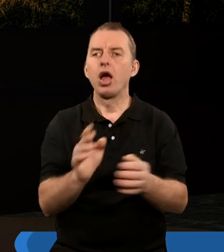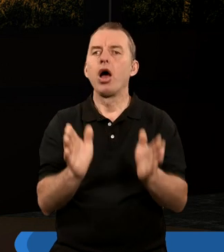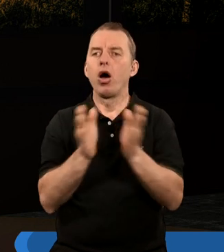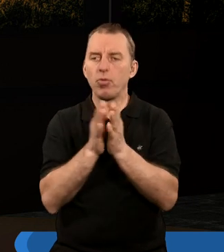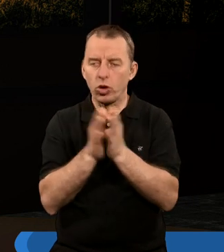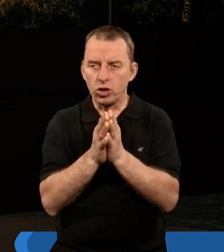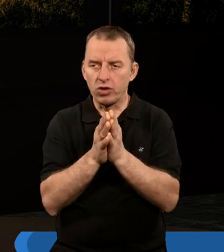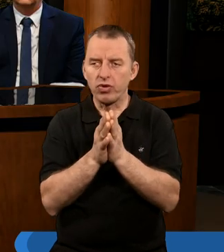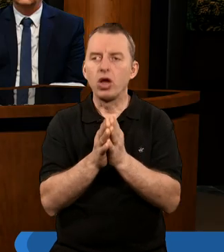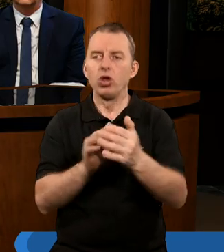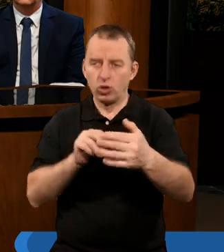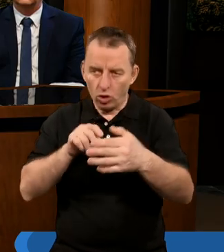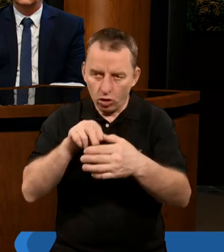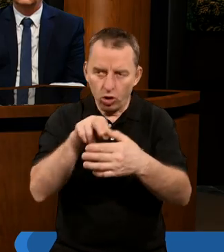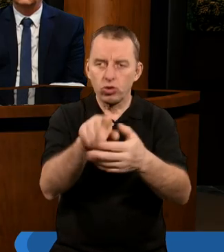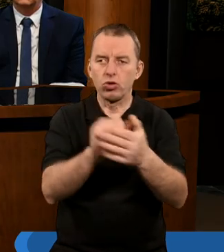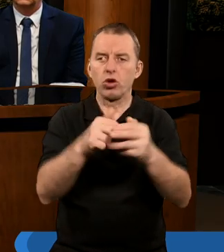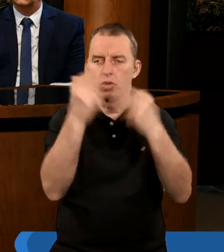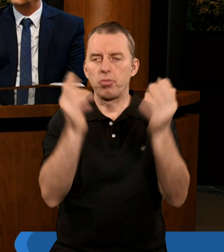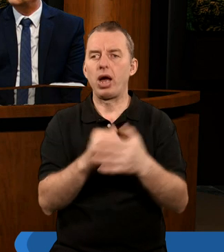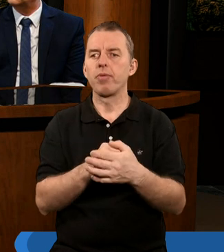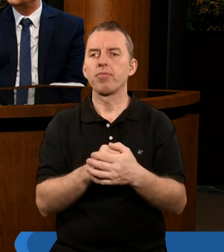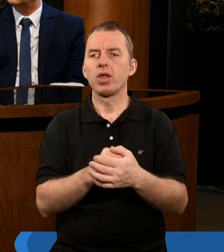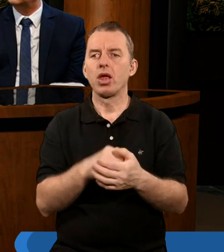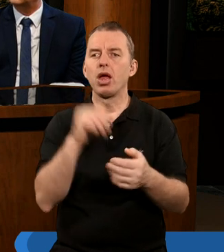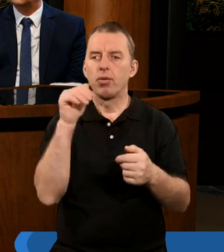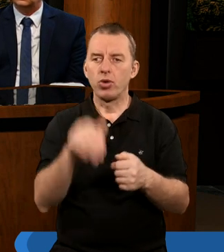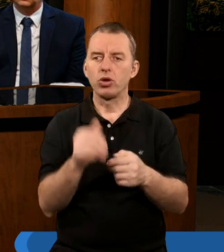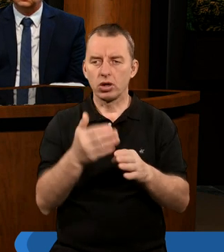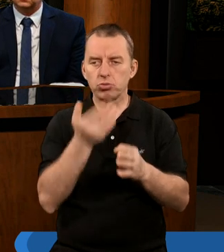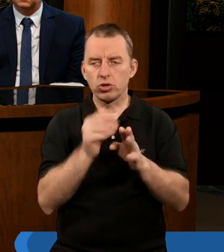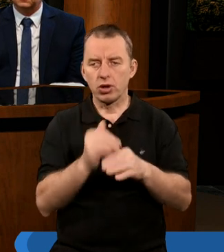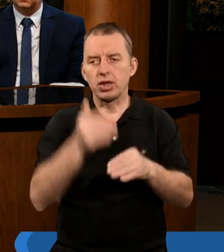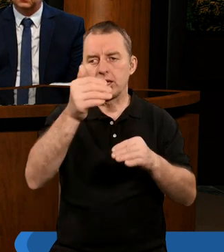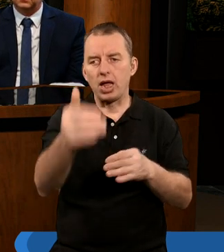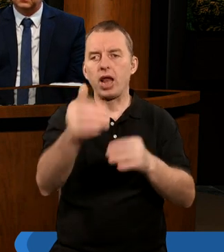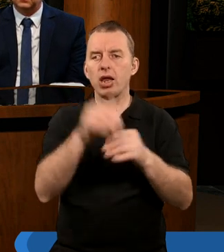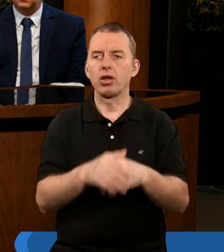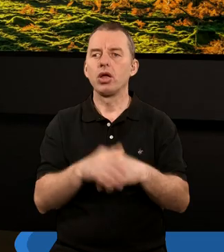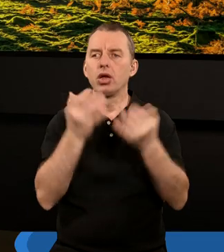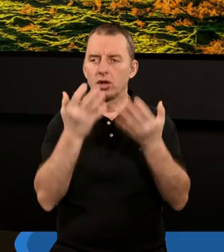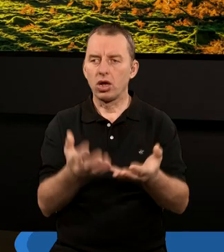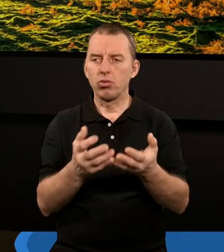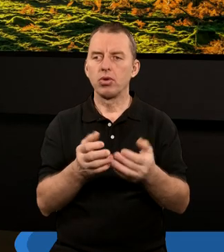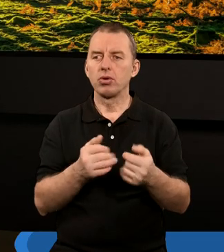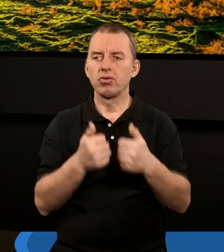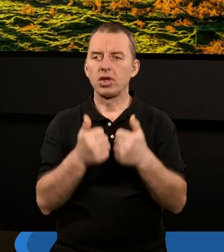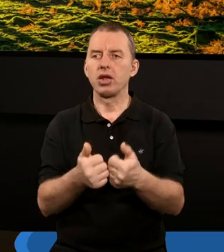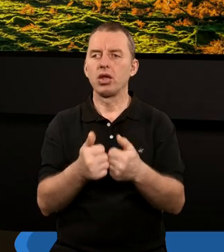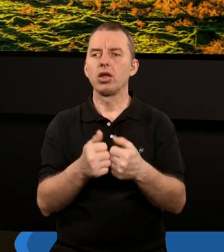modlitwy docierają. Tak. Myślę, że może pójdziemy kroczek dalej. Zadałbym pytanie